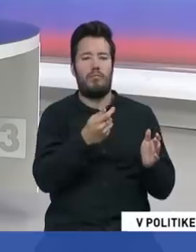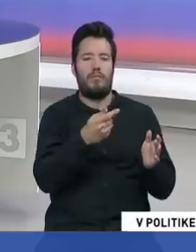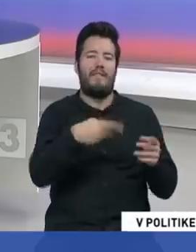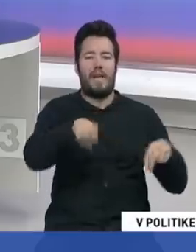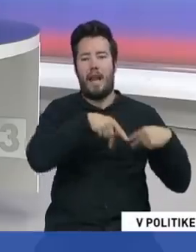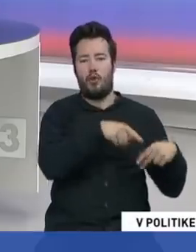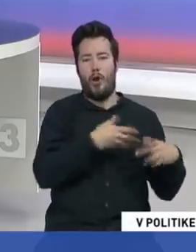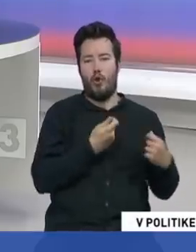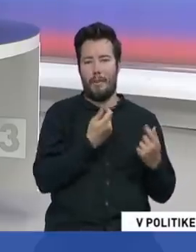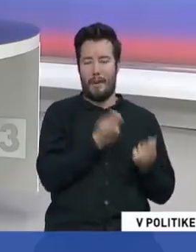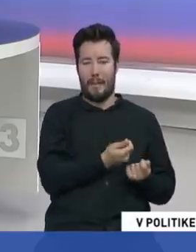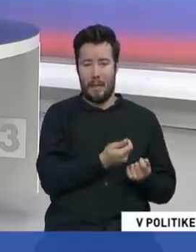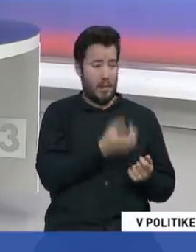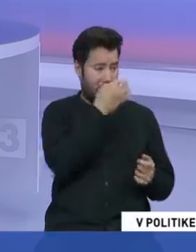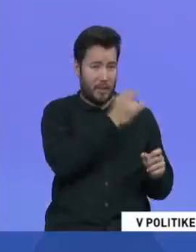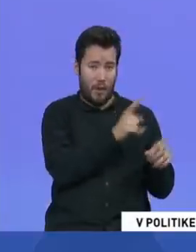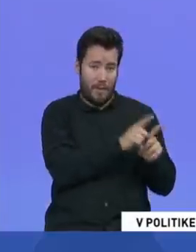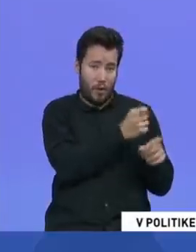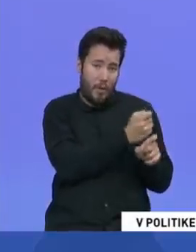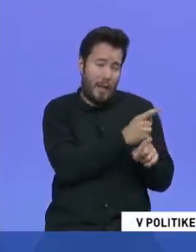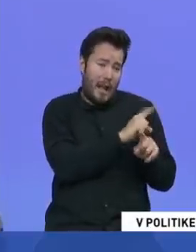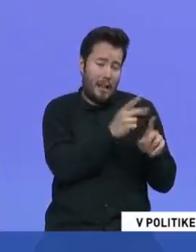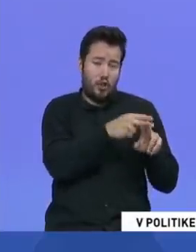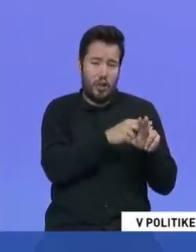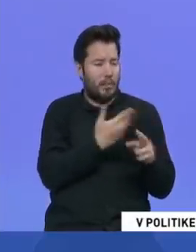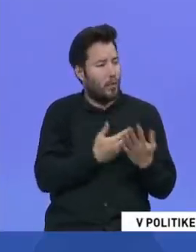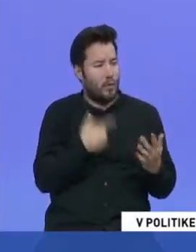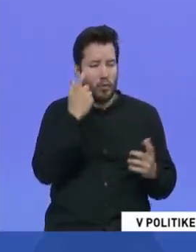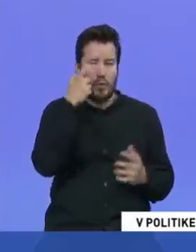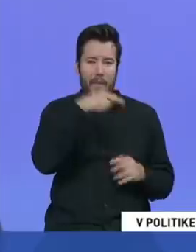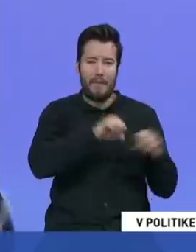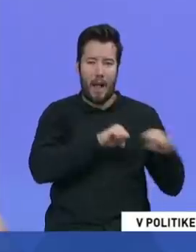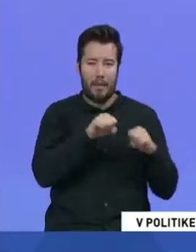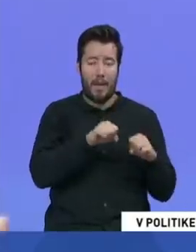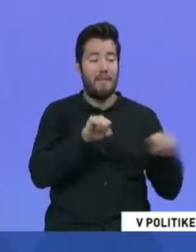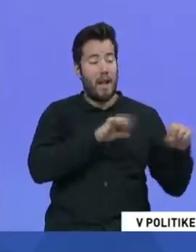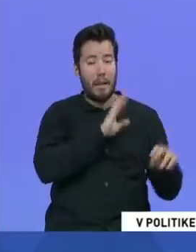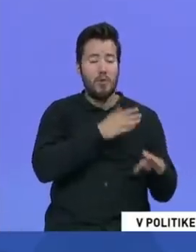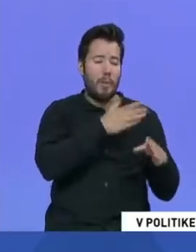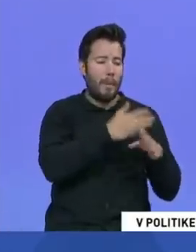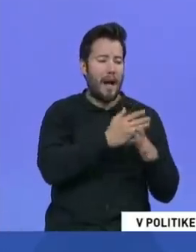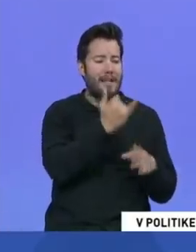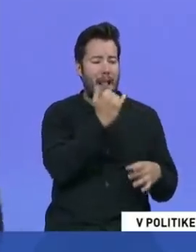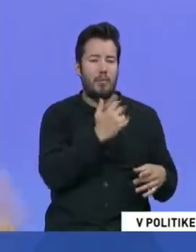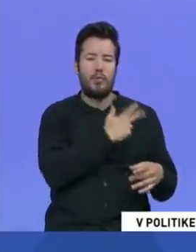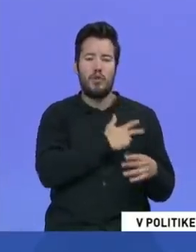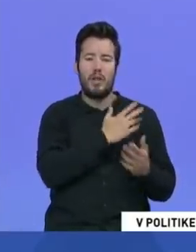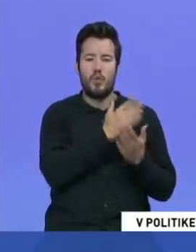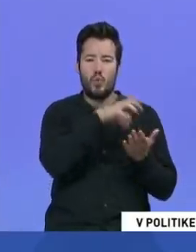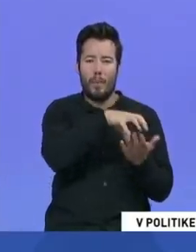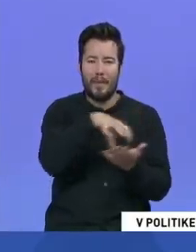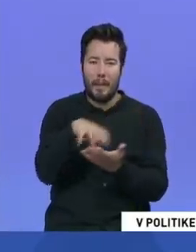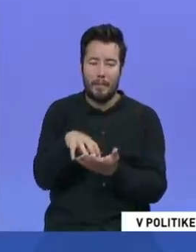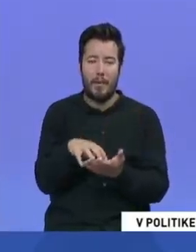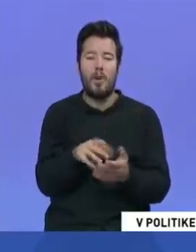krajinách. Ja sa preto čudujem veľmi vážne tejto vláde, že ona v tejto situácii, keď môže pomáhať tým slabším sociálnym skupinám, tak ona ich oberá o